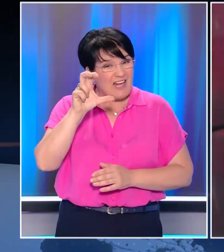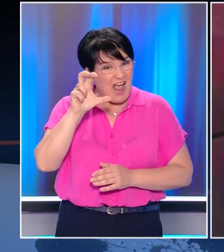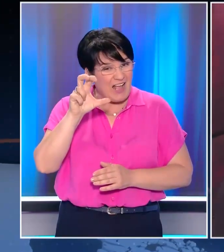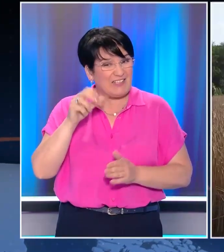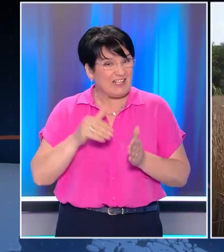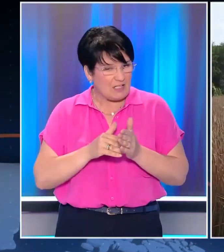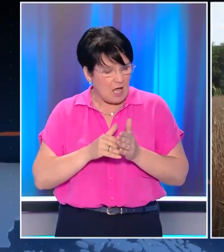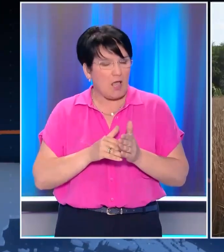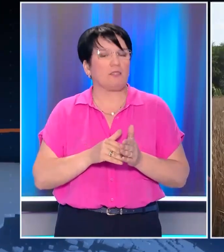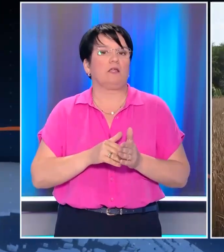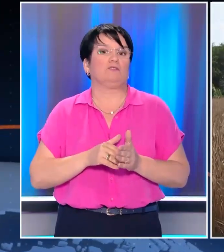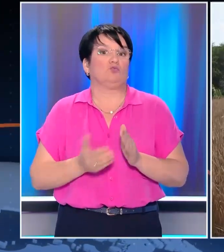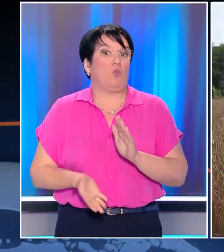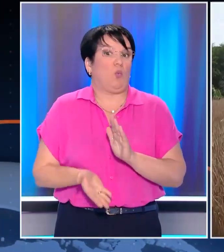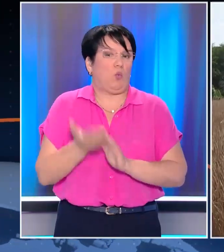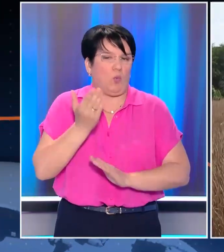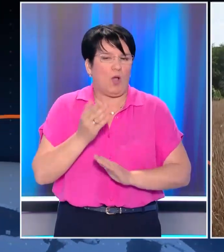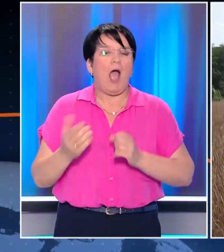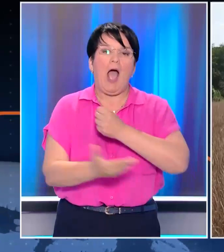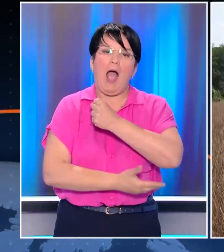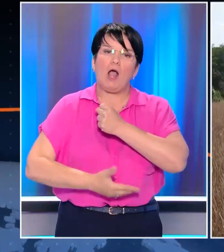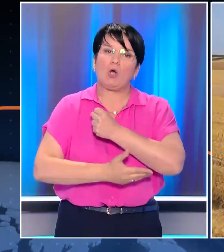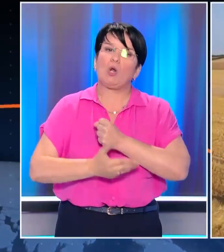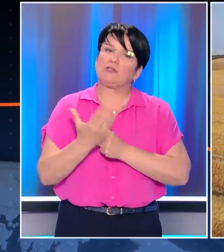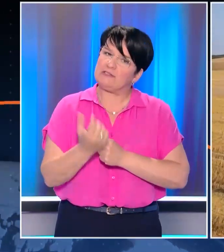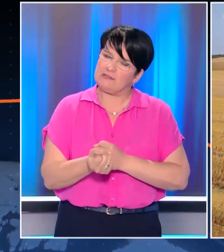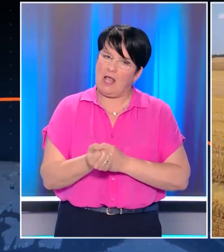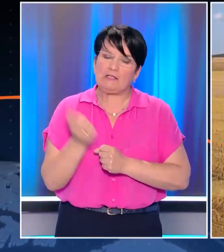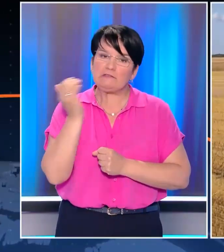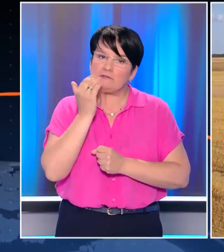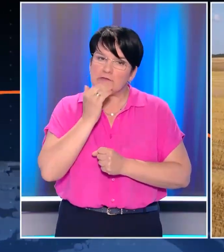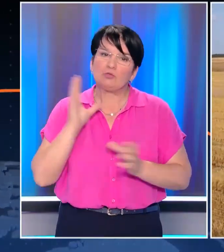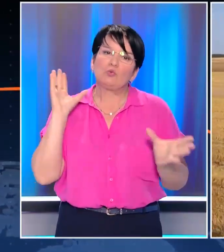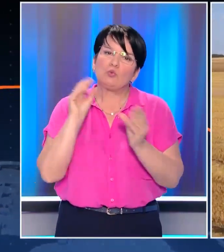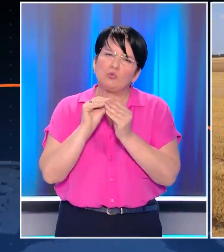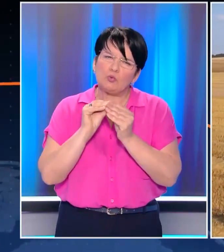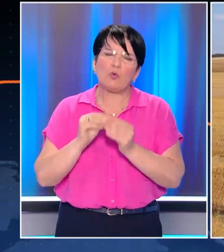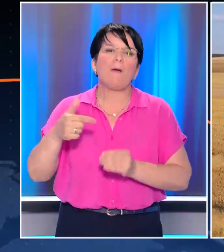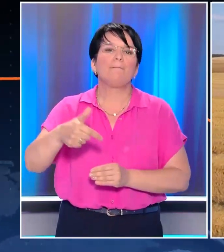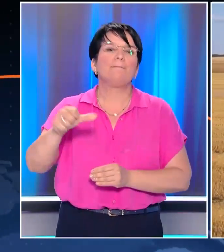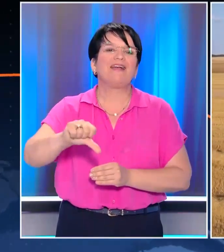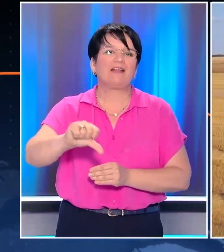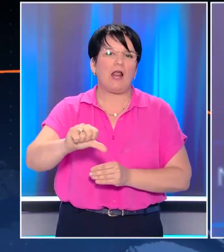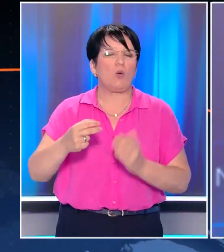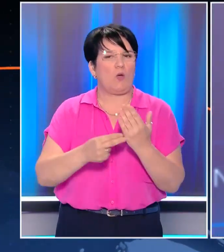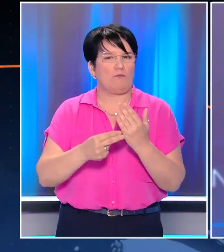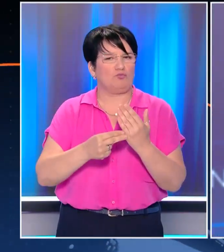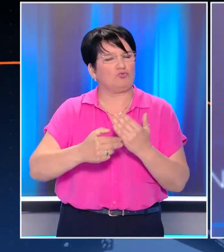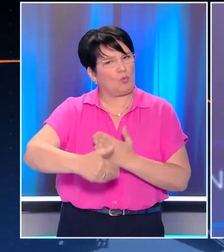πρώτου ΦΟΛΠΑΣ. Επίσης θα υπάρξει και παρέμβαση για τους αγρότες, καθώς επισπεύδεται η επιστροφή φόρου για το αγροτικό πετρέλιο για τον Αύγουστο.